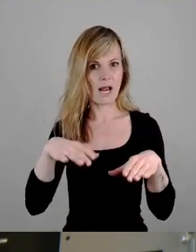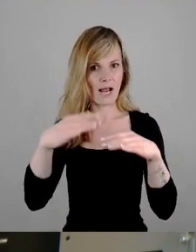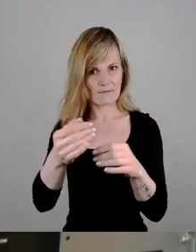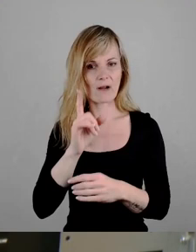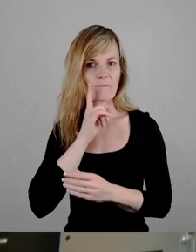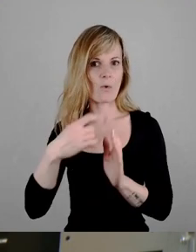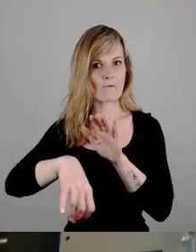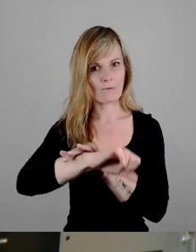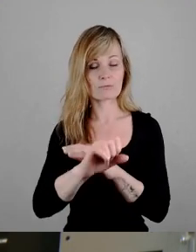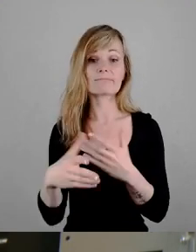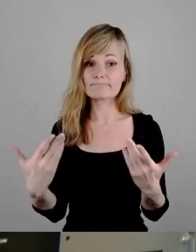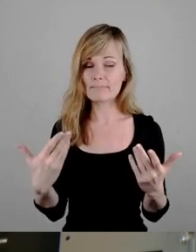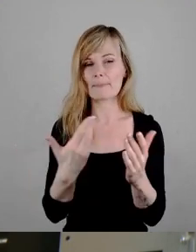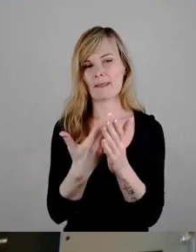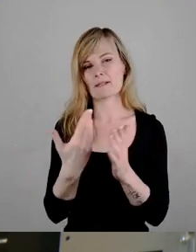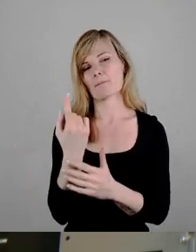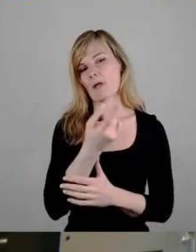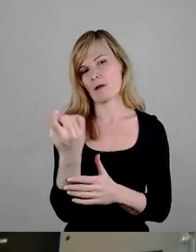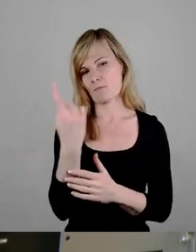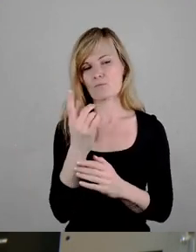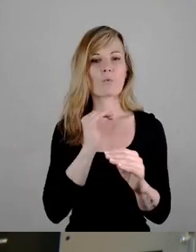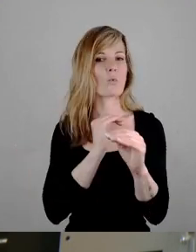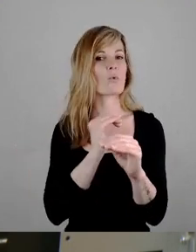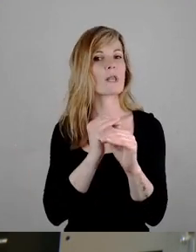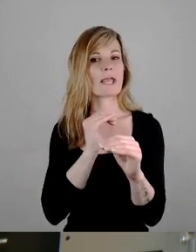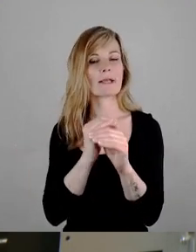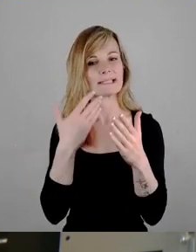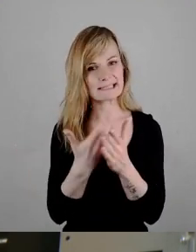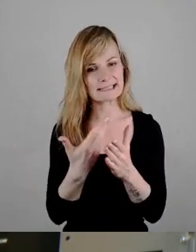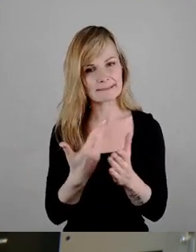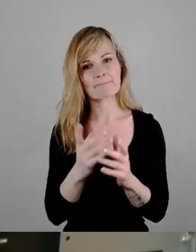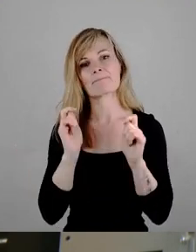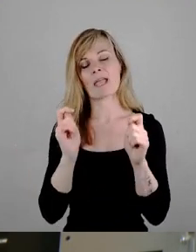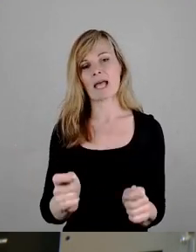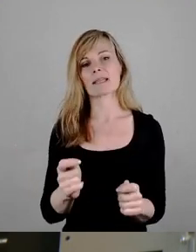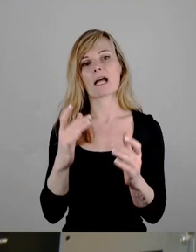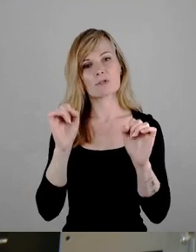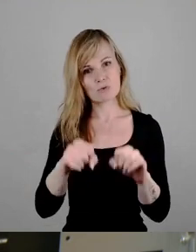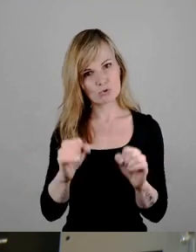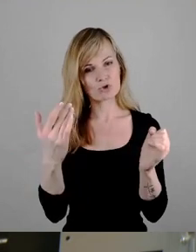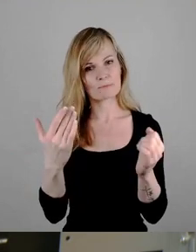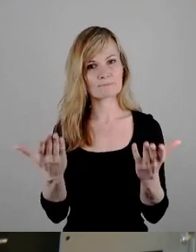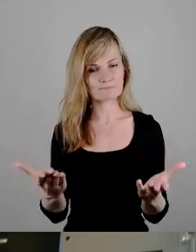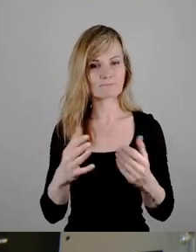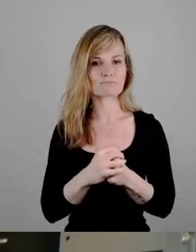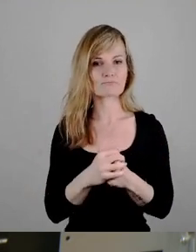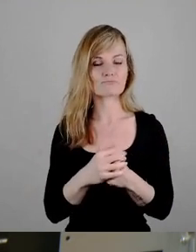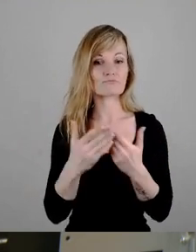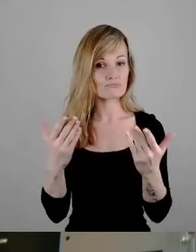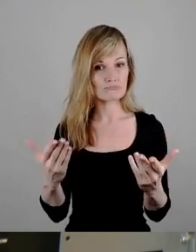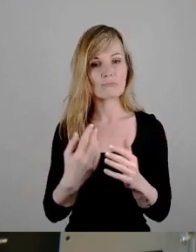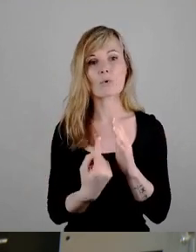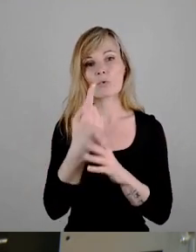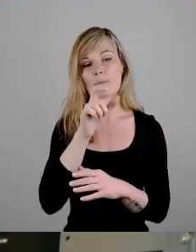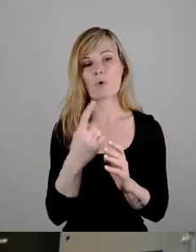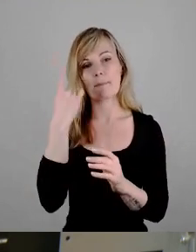die hier anwesenden Kolleginnen und Kollegen, diesen Antrag seine Zustimmung zu geben. Und den Oberbürgermeister